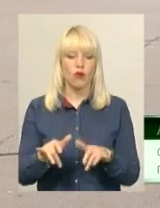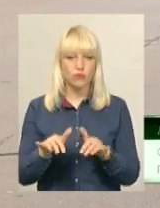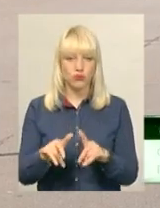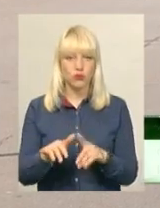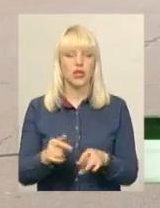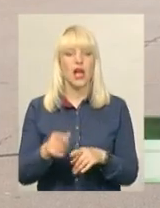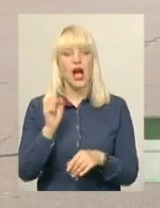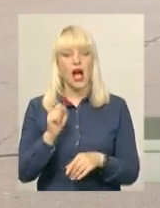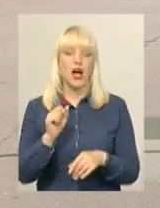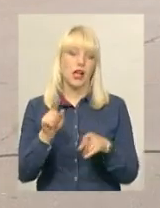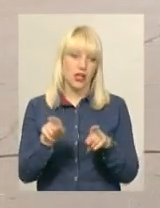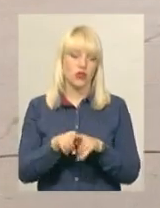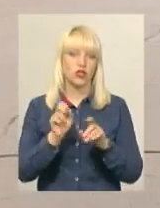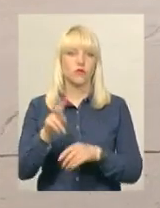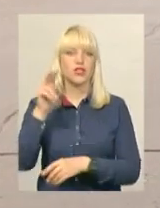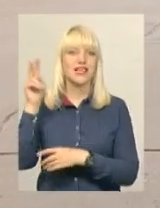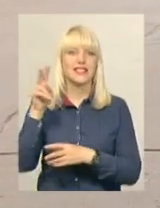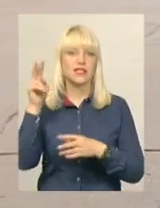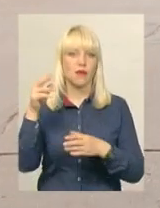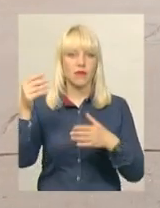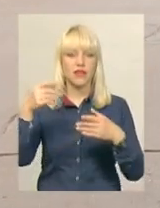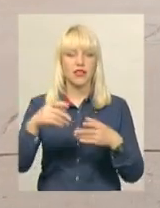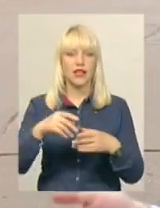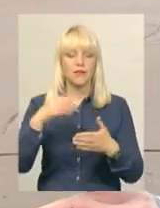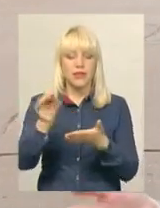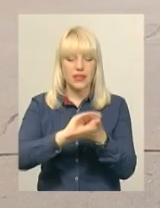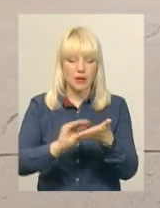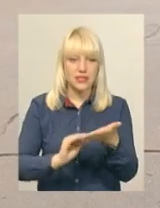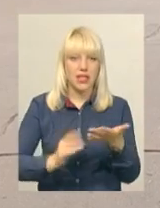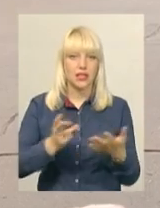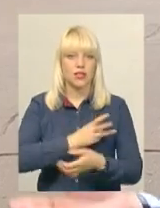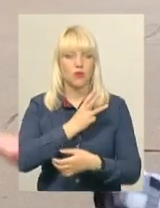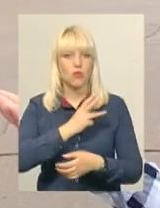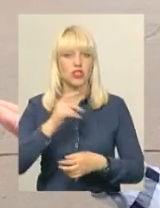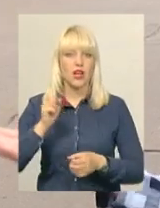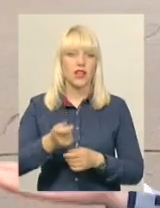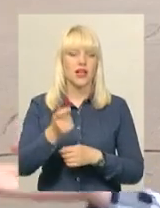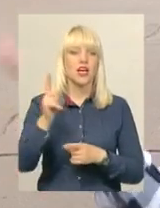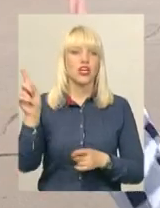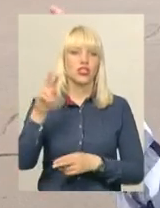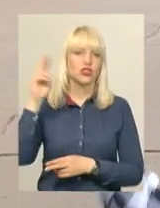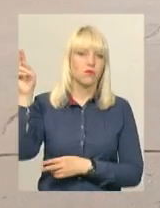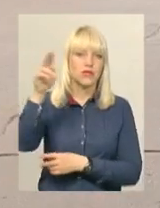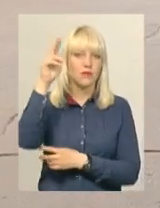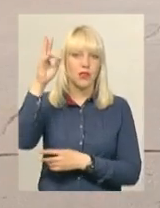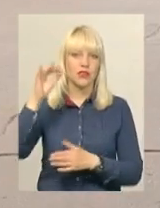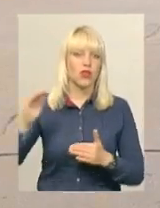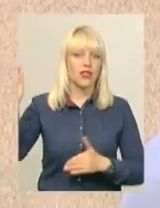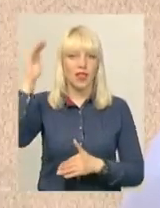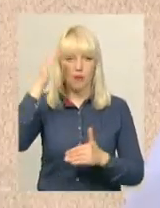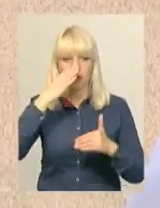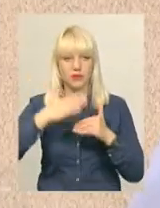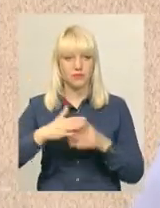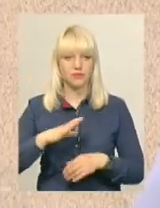запустити змії. Також ми будемо на них писати якісь побажання, щоб, як сказали, доходили побажання до неба ближче.